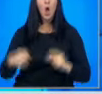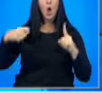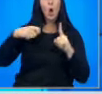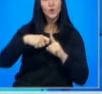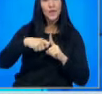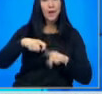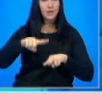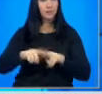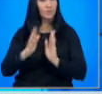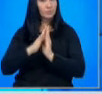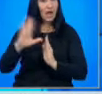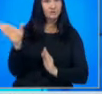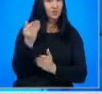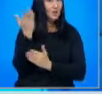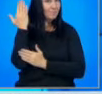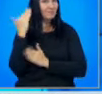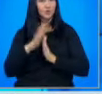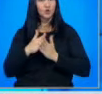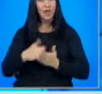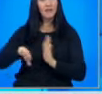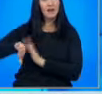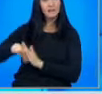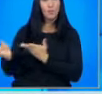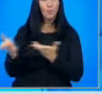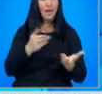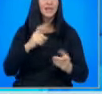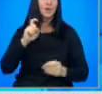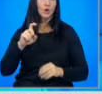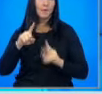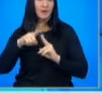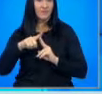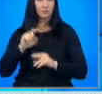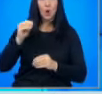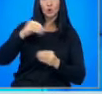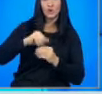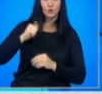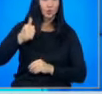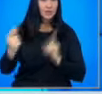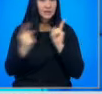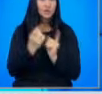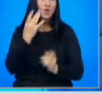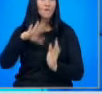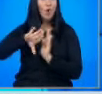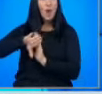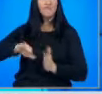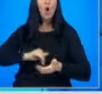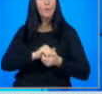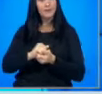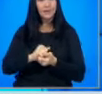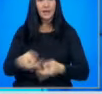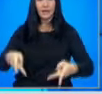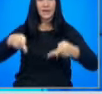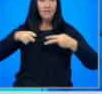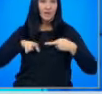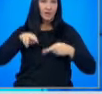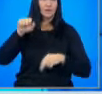Курнелия Нинова призова всички бивши членове на Левицата, поканени от Георги Първанов да участват утре в срещата за ново ляво обединение, да се